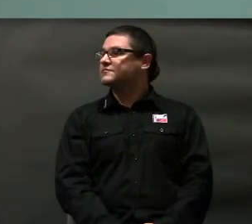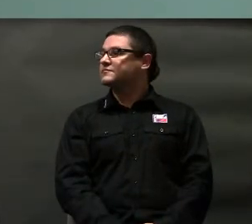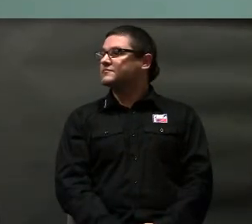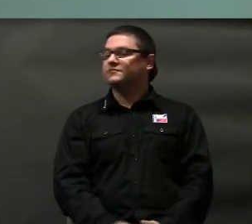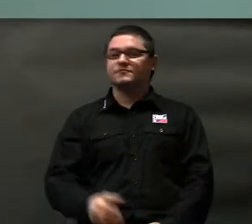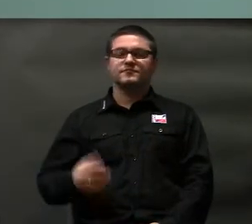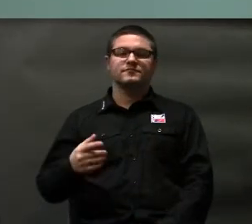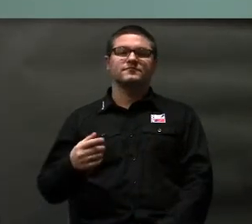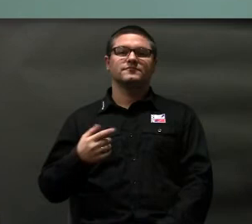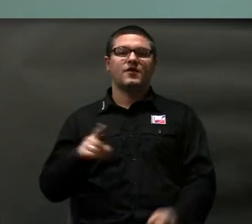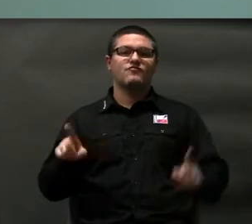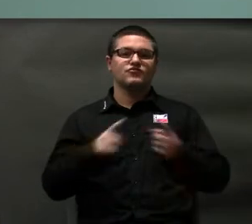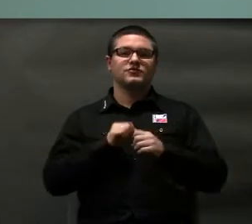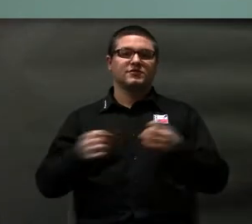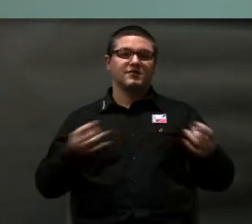Muzyka gra, więc jest szansa.